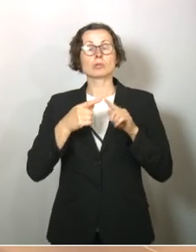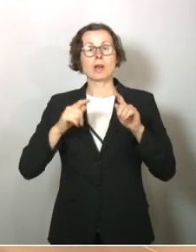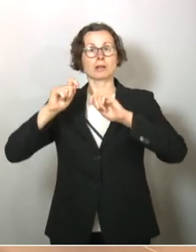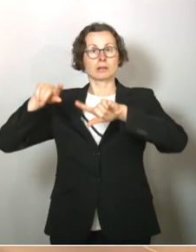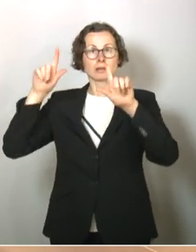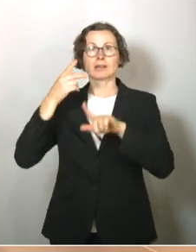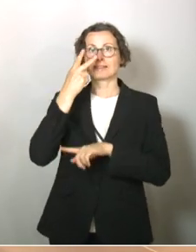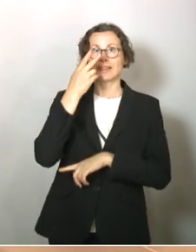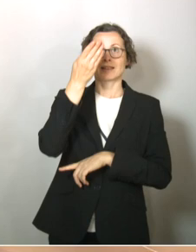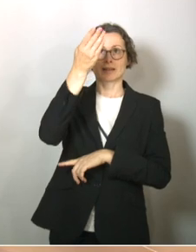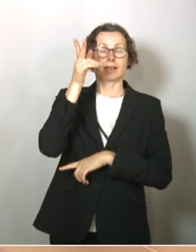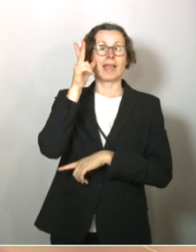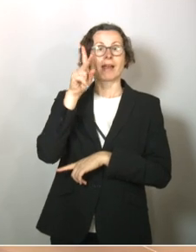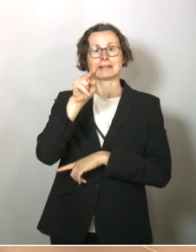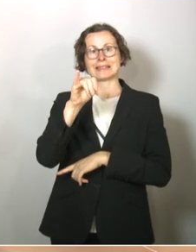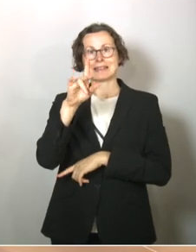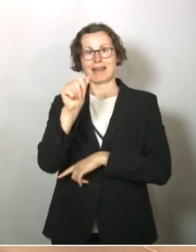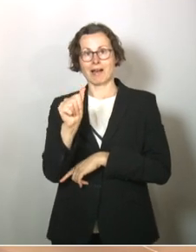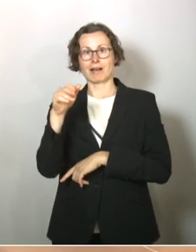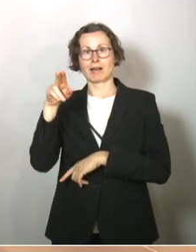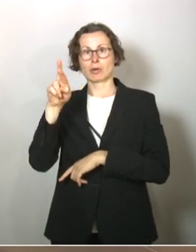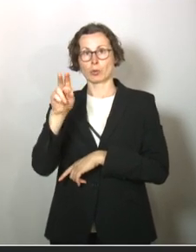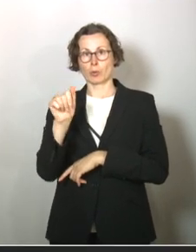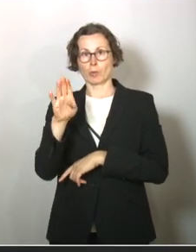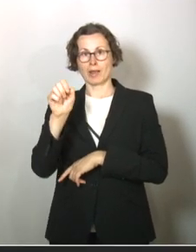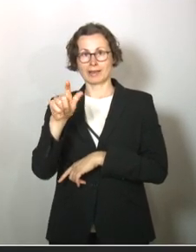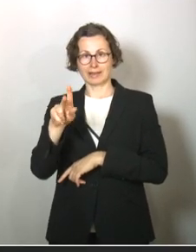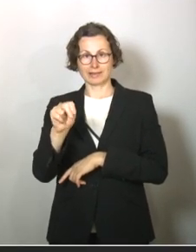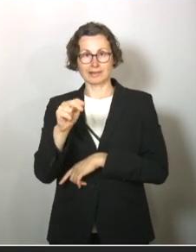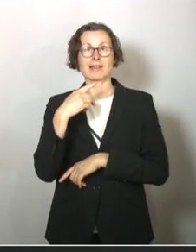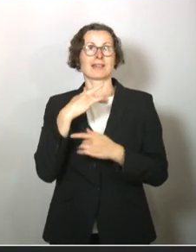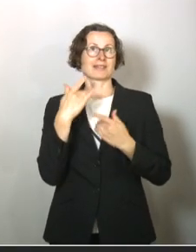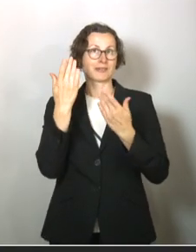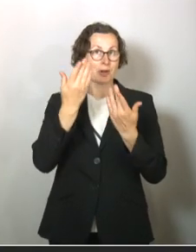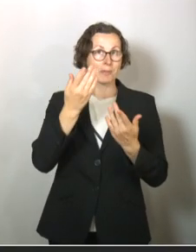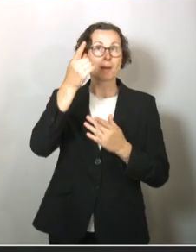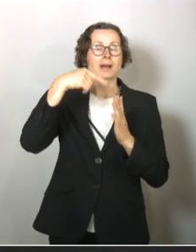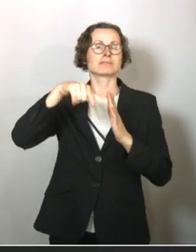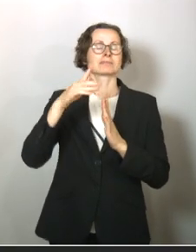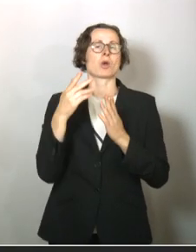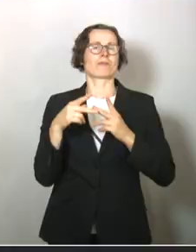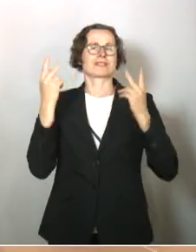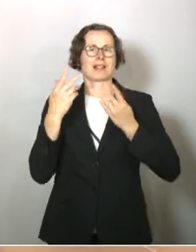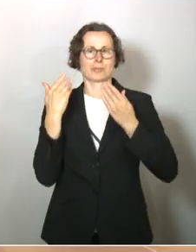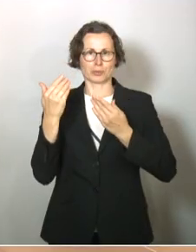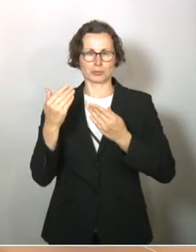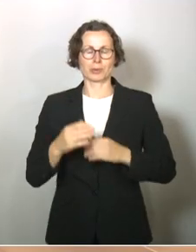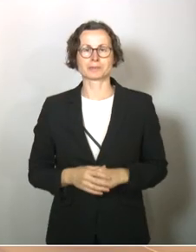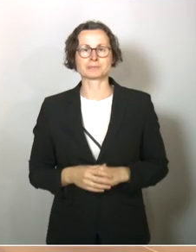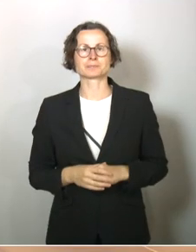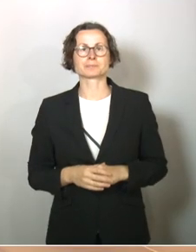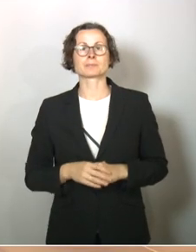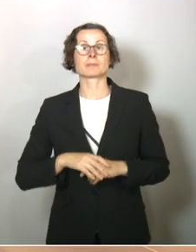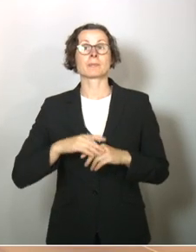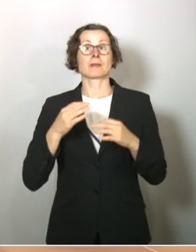Herrn Niederrühmelin hier die ganze Zeit vor meinem Gesicht. Sehr schön, herzlich willkommen. Aber wie gesagt, die Begrüßung erfolgt später. Die